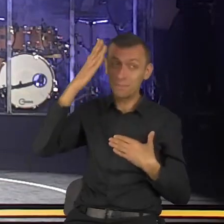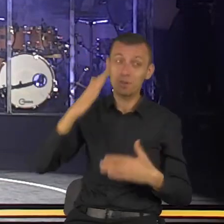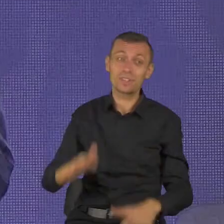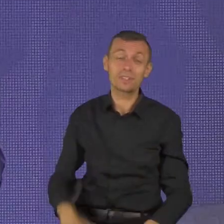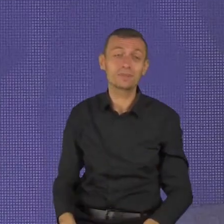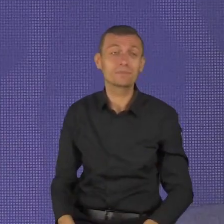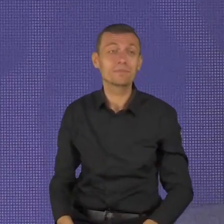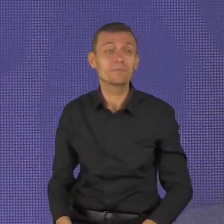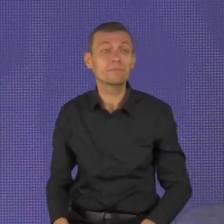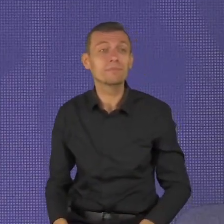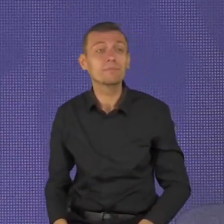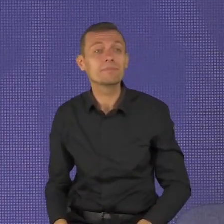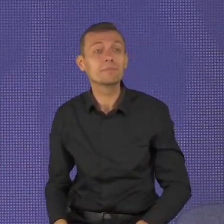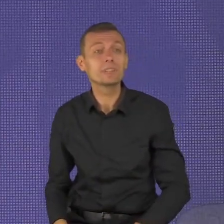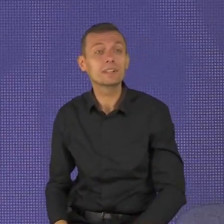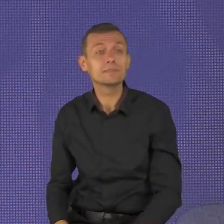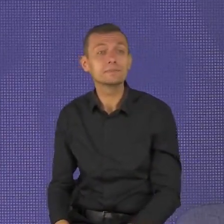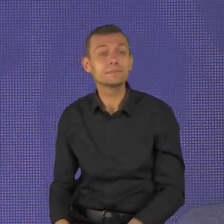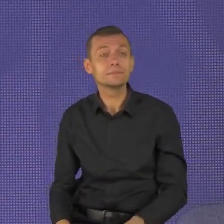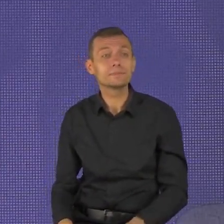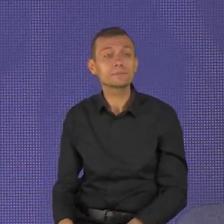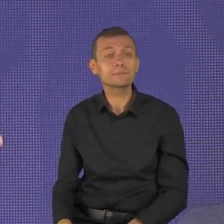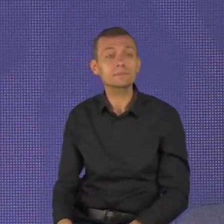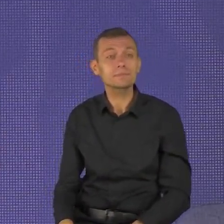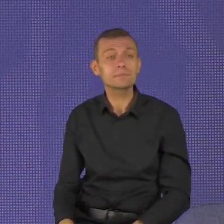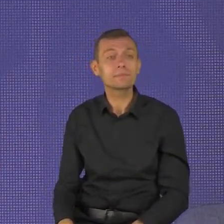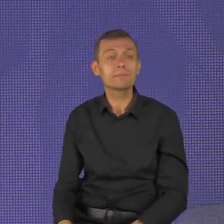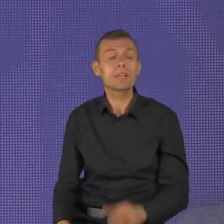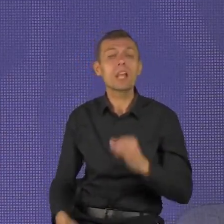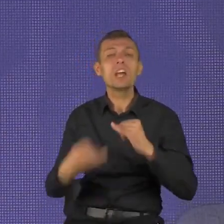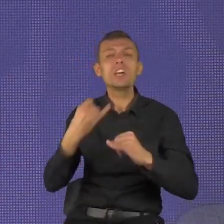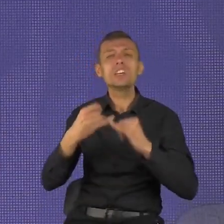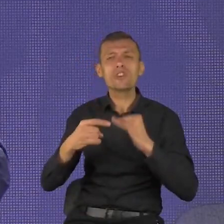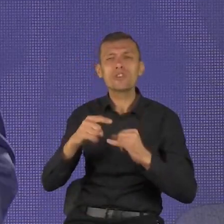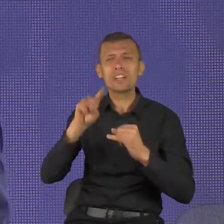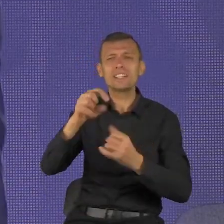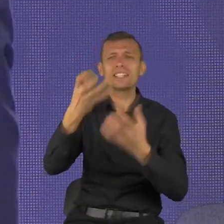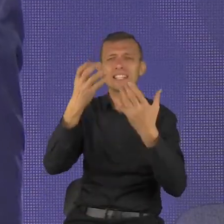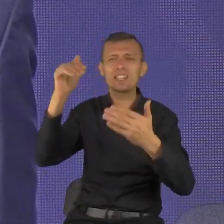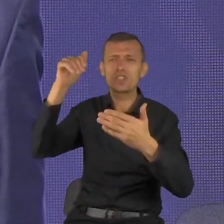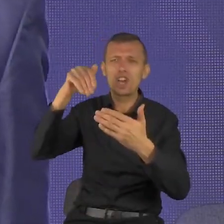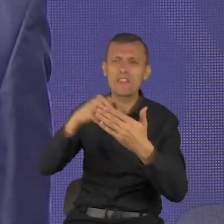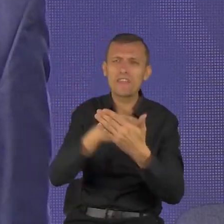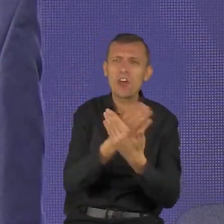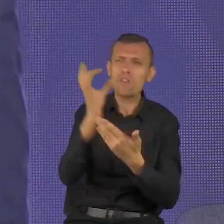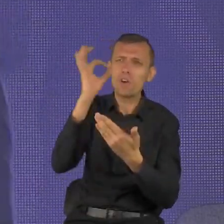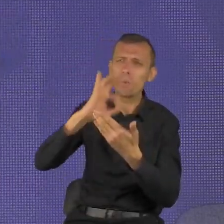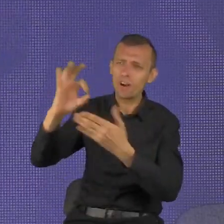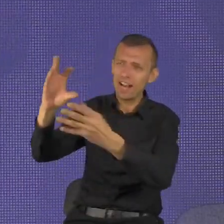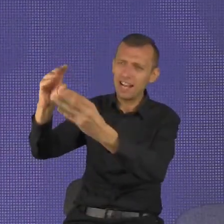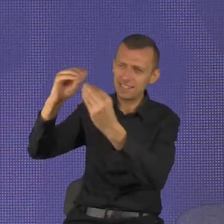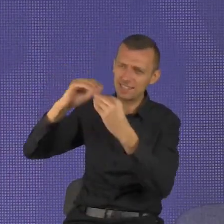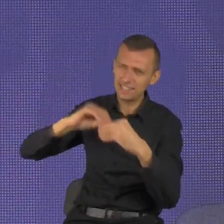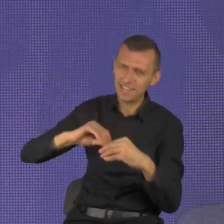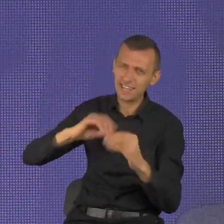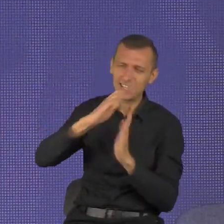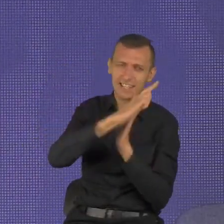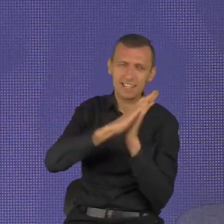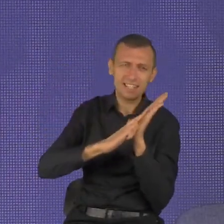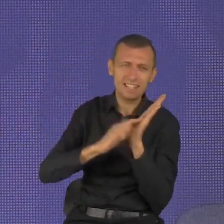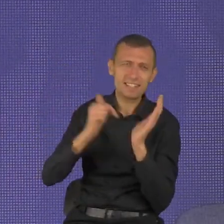okazji? Z czego będę musiał zrezygnować? Bo zawsze musisz z czegoś zrezygnować, podejmując nową okazję. Boże, co jest